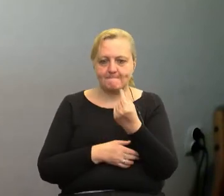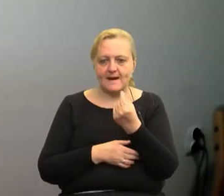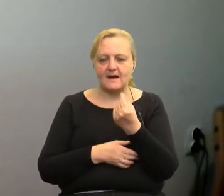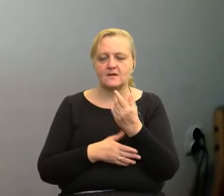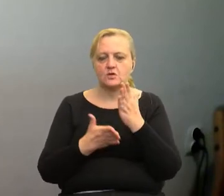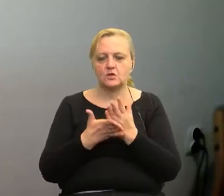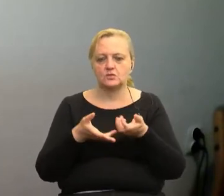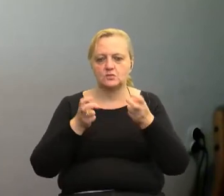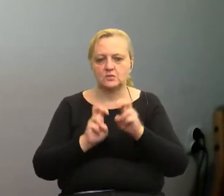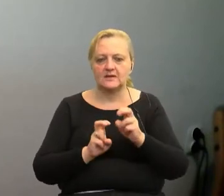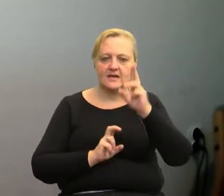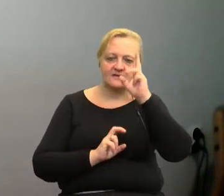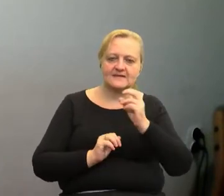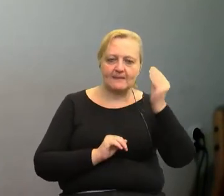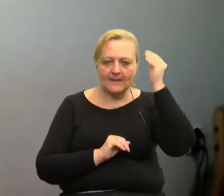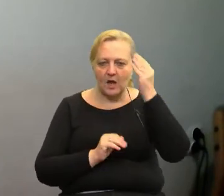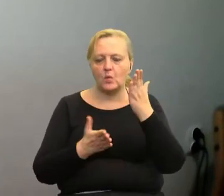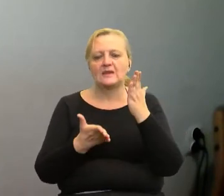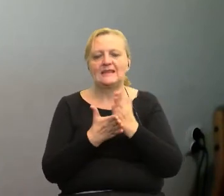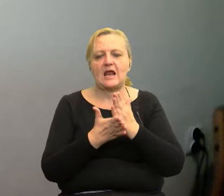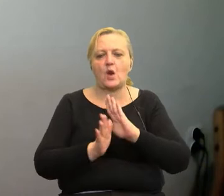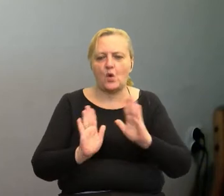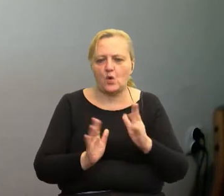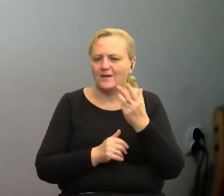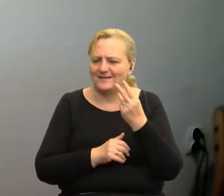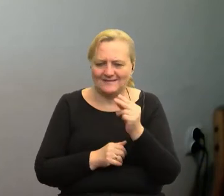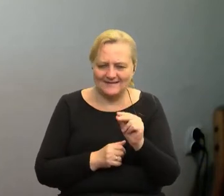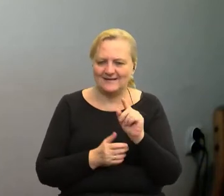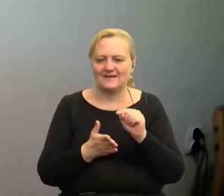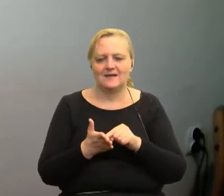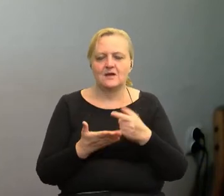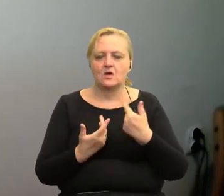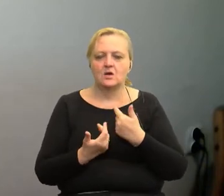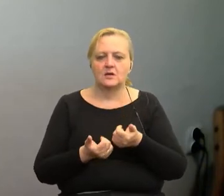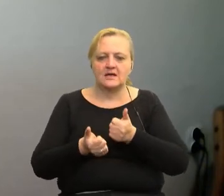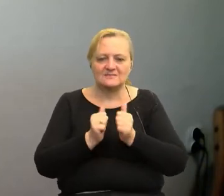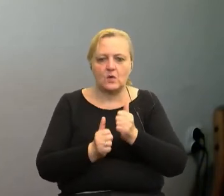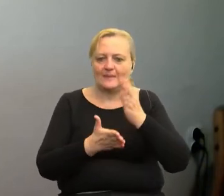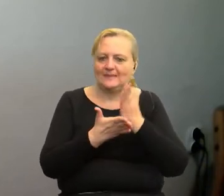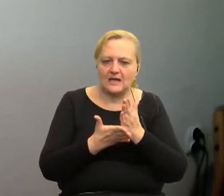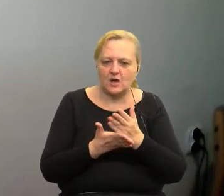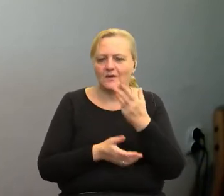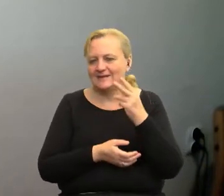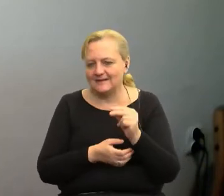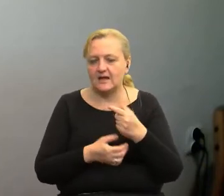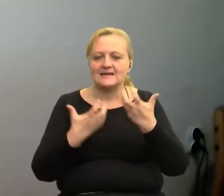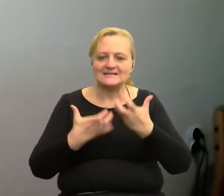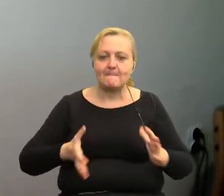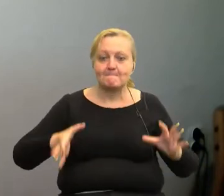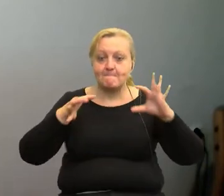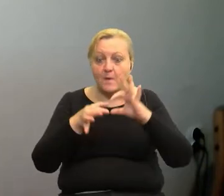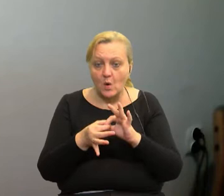wyłącznie na przykład z instytucji naukowych, albo tylko z portów. Postaraliśmy się tutaj połączyć